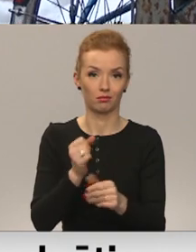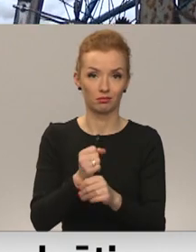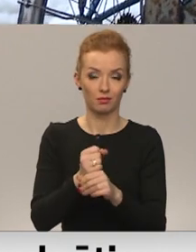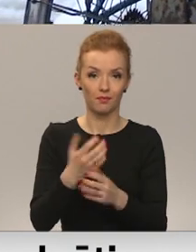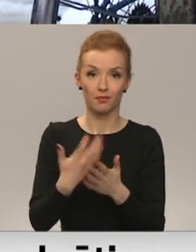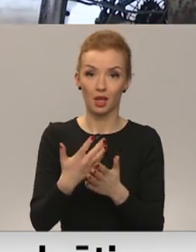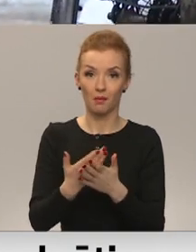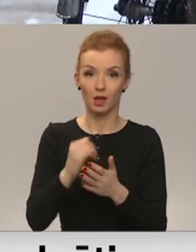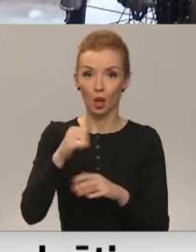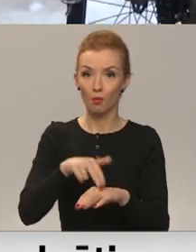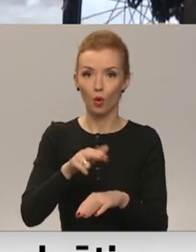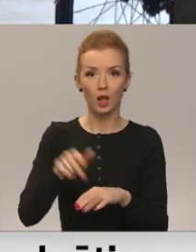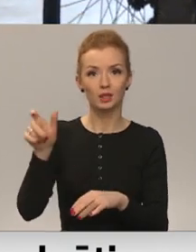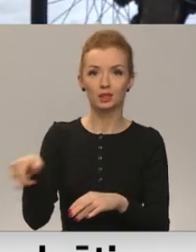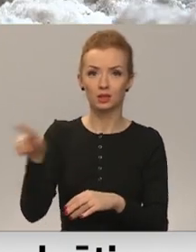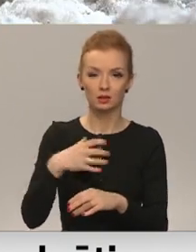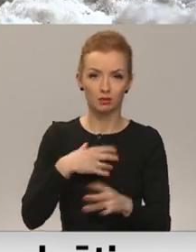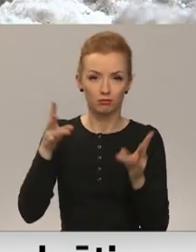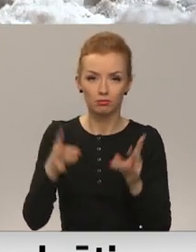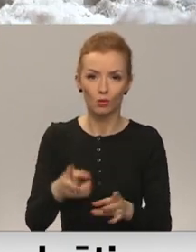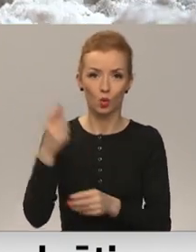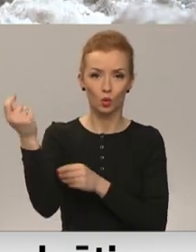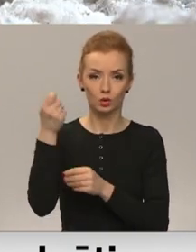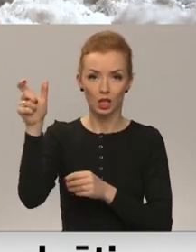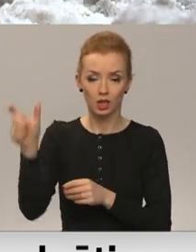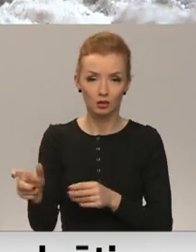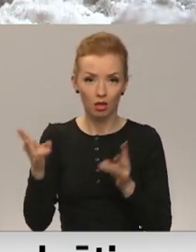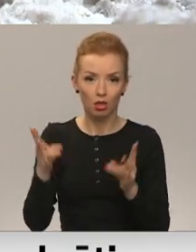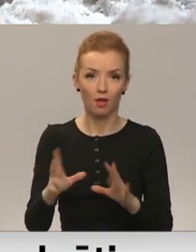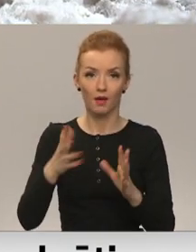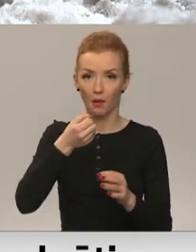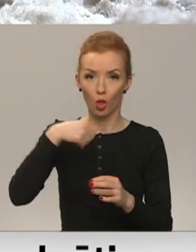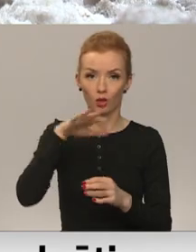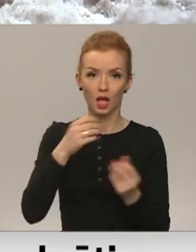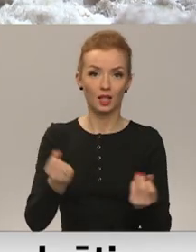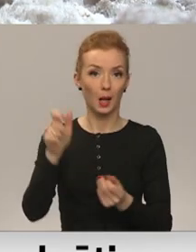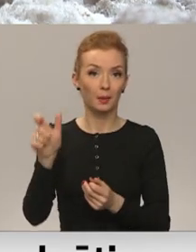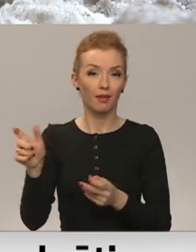saslims liels spēts policists, ugunsēsēju vai bērnu dāršu darbinību. Andarvīcīt, Lafijas televīzija.